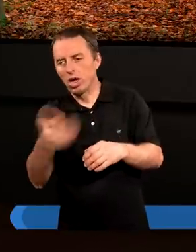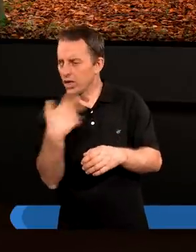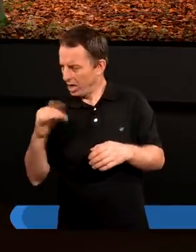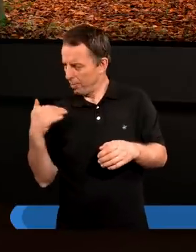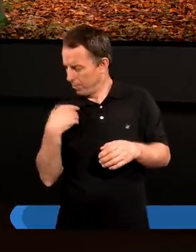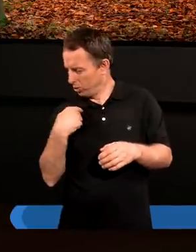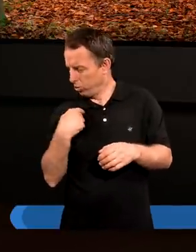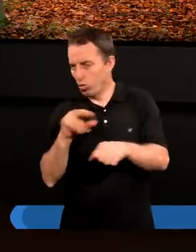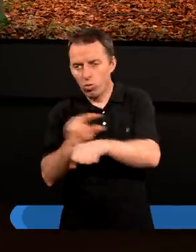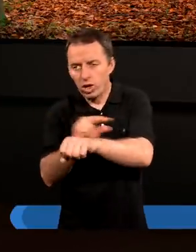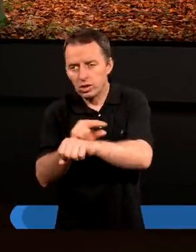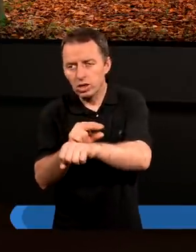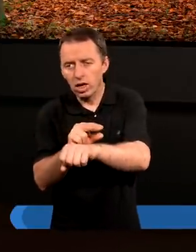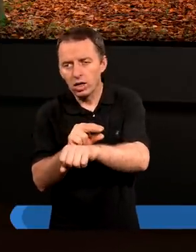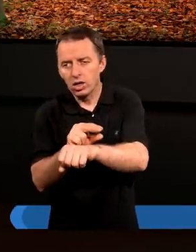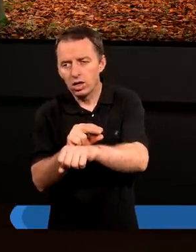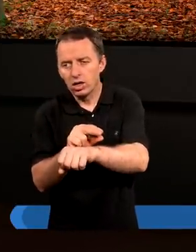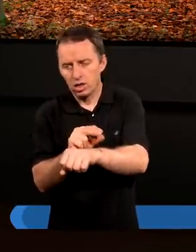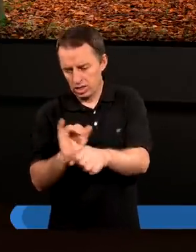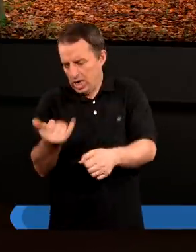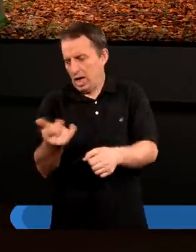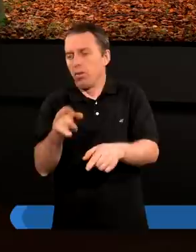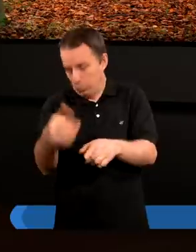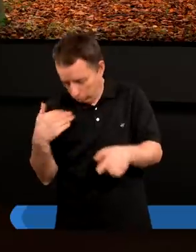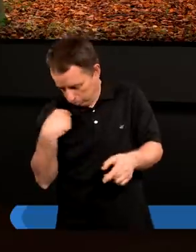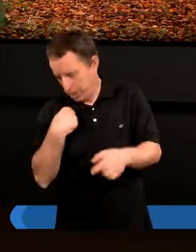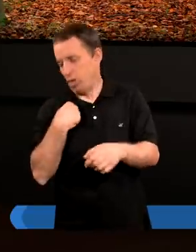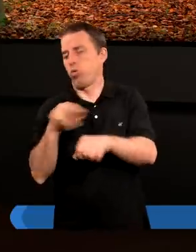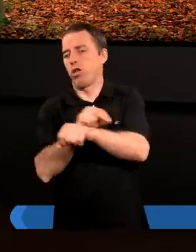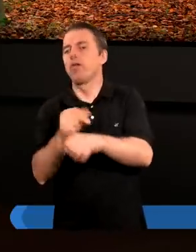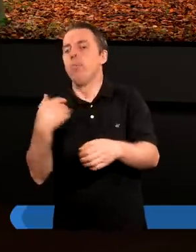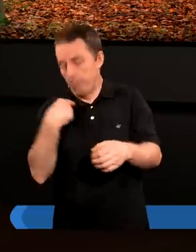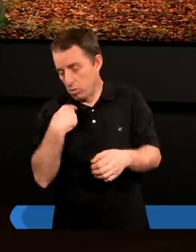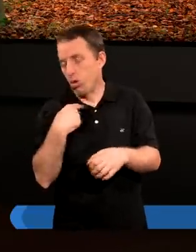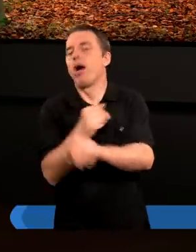Nie było uleczenia? Ależ było. Niewola.